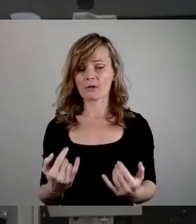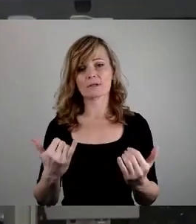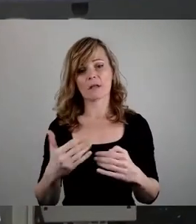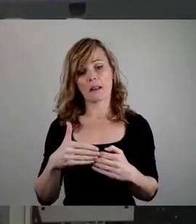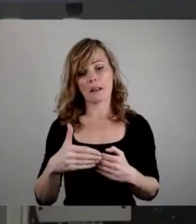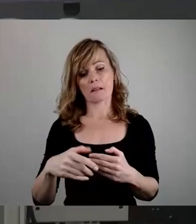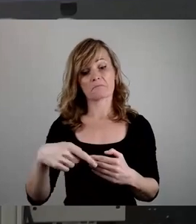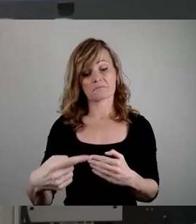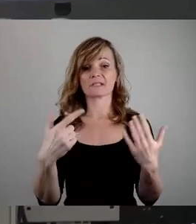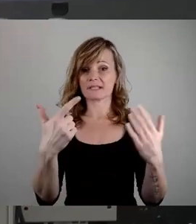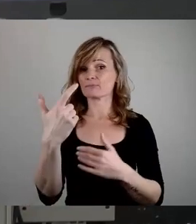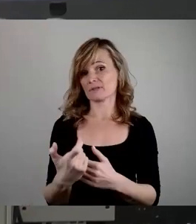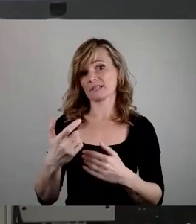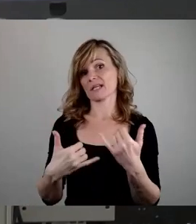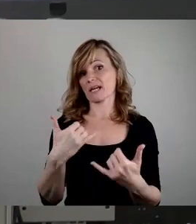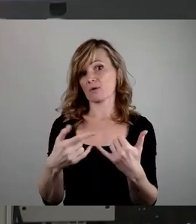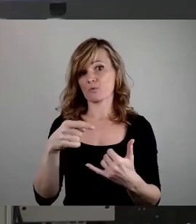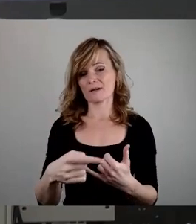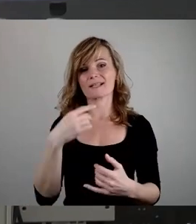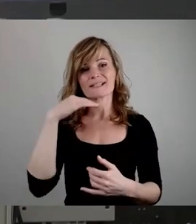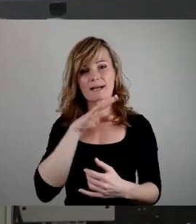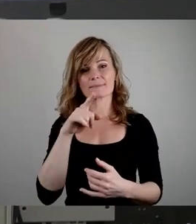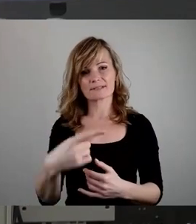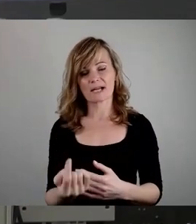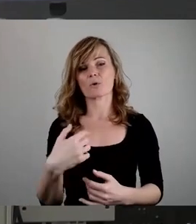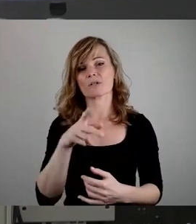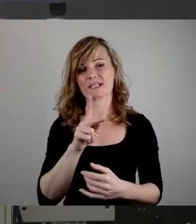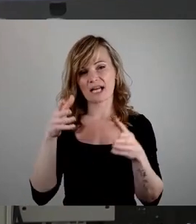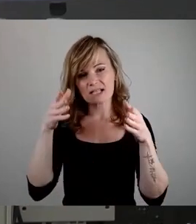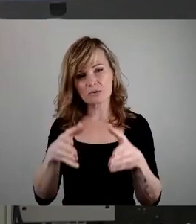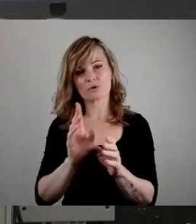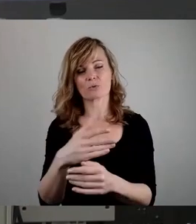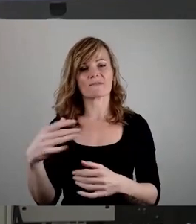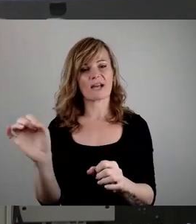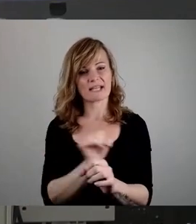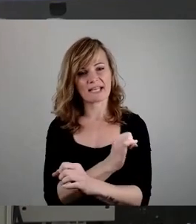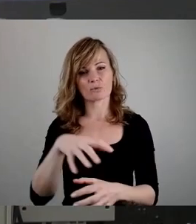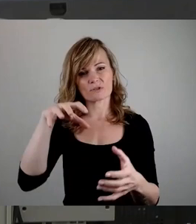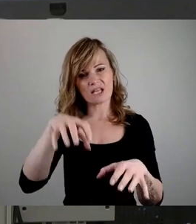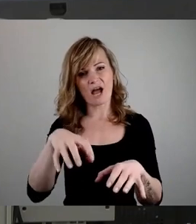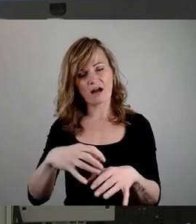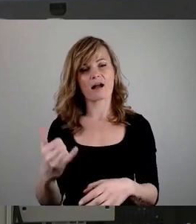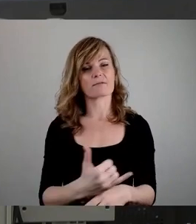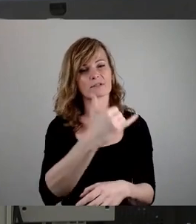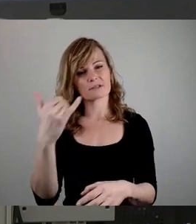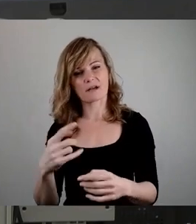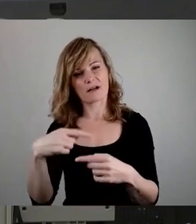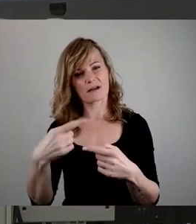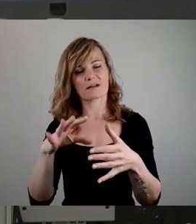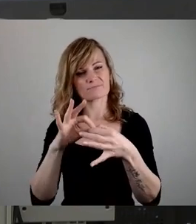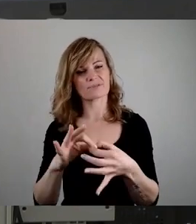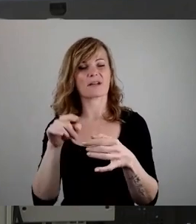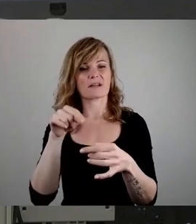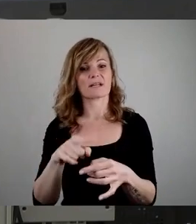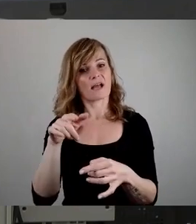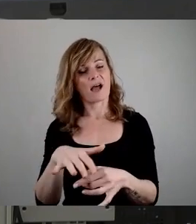Januar. Am Samstag jährt sich die Befreiung des Konzentrations und Vernichtungslager Auschwitz ein weiteres Mal. Viele von uns werden auf die